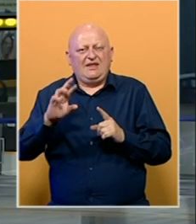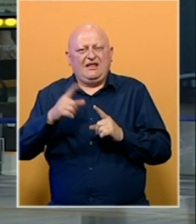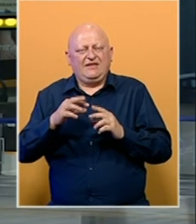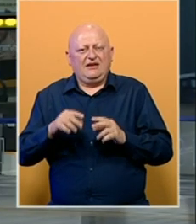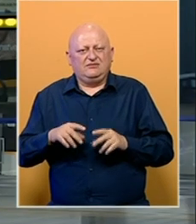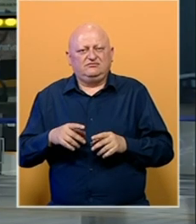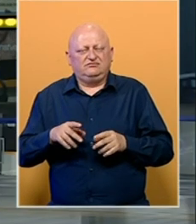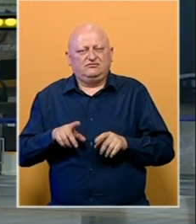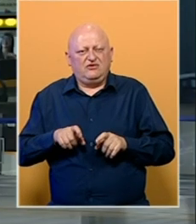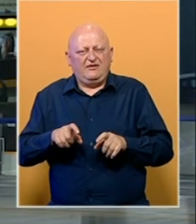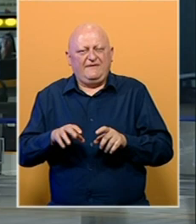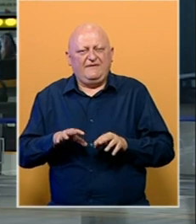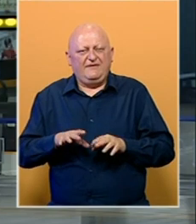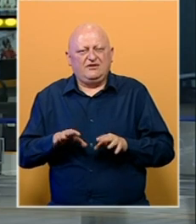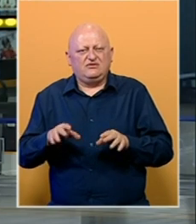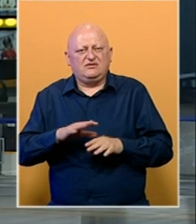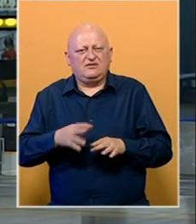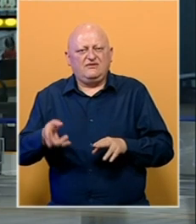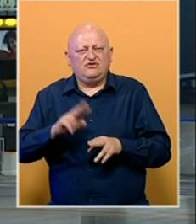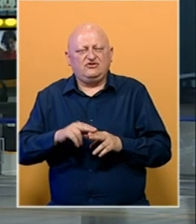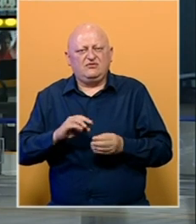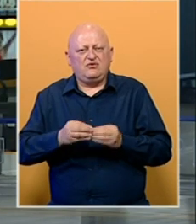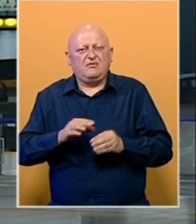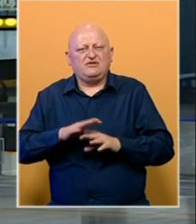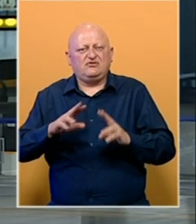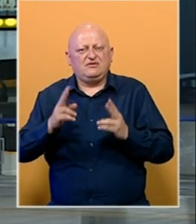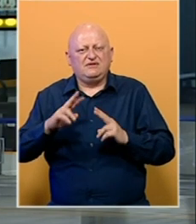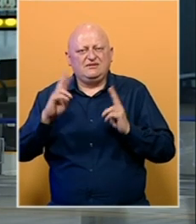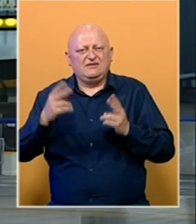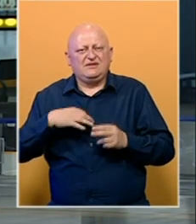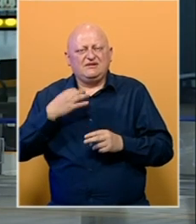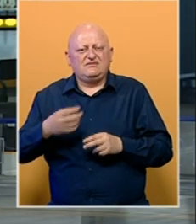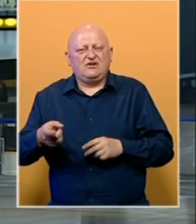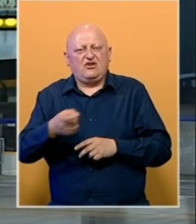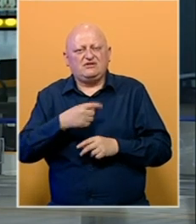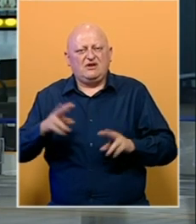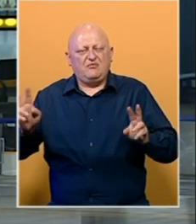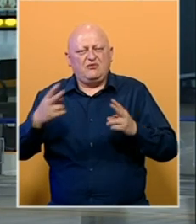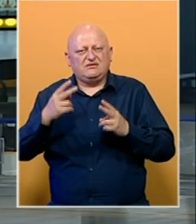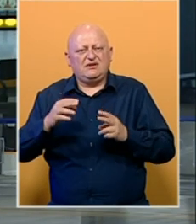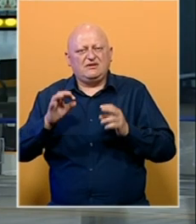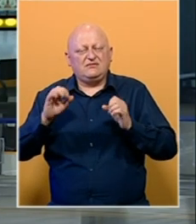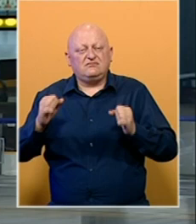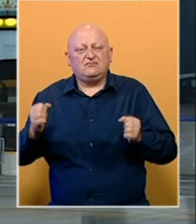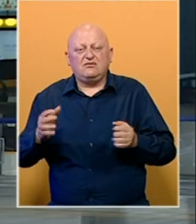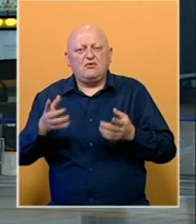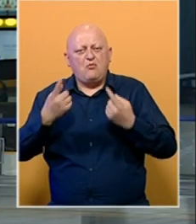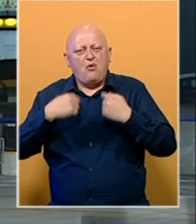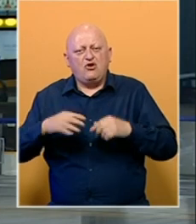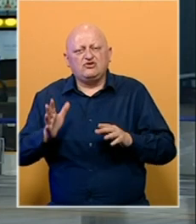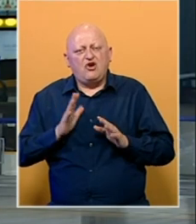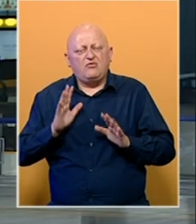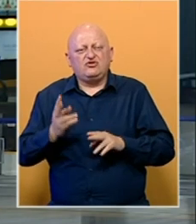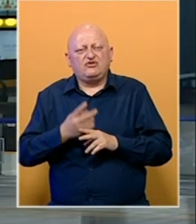Delta varijanta koronavirusa uzrokuje sve više problema širom svijeta. Svjetska zdravstvena organizacija pozvala je na ekstremni oprez